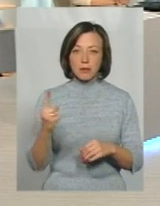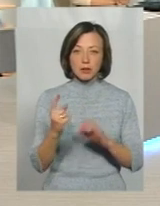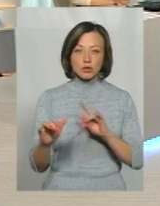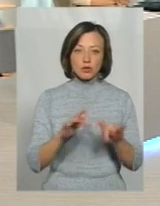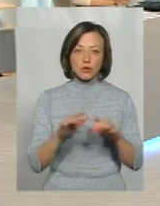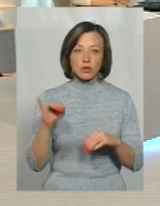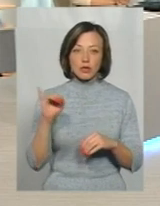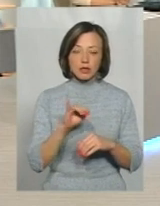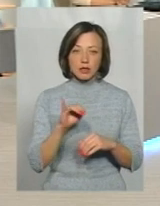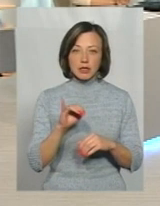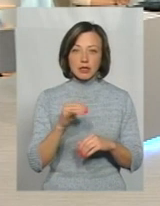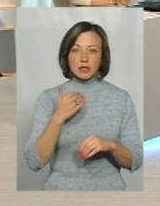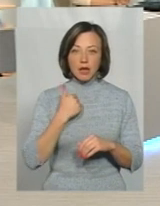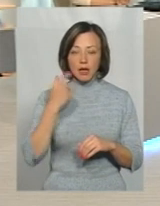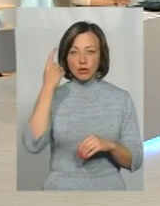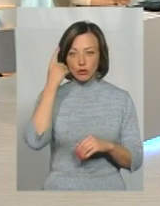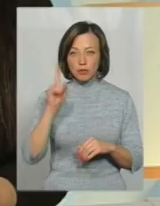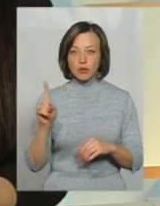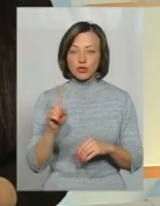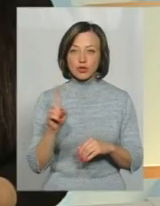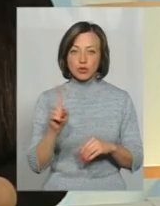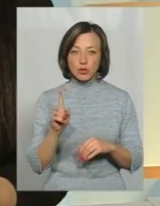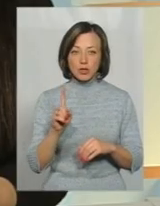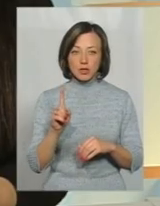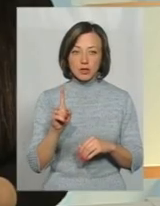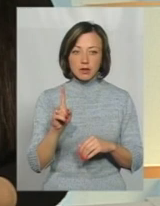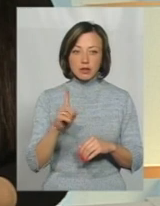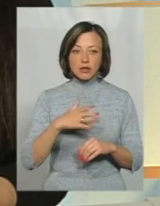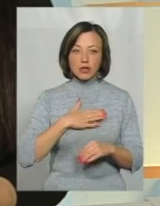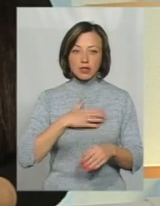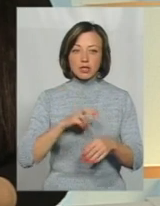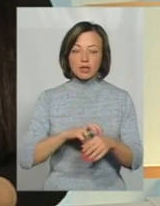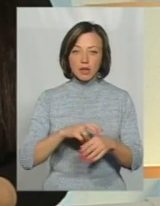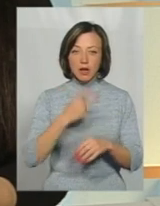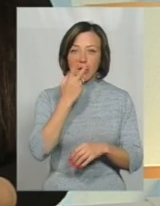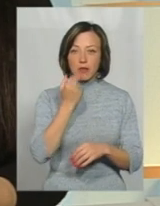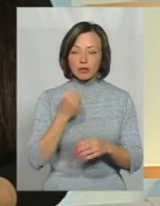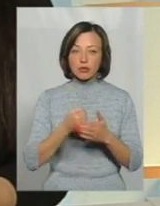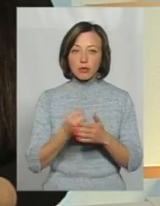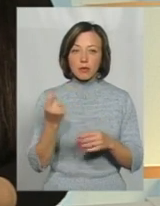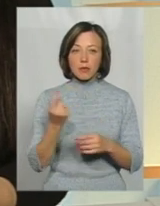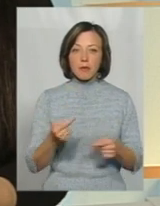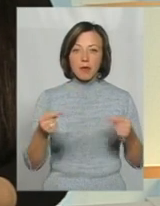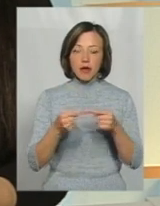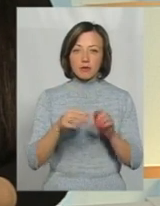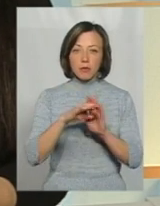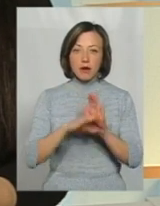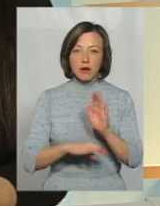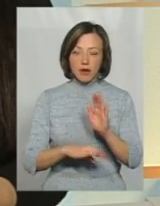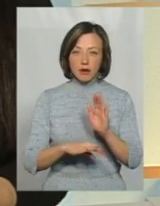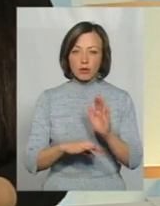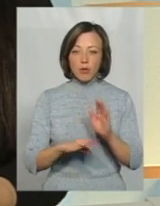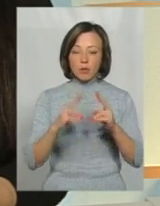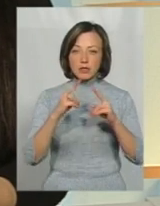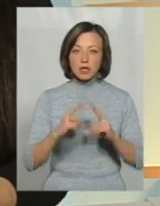крок. І я думаю, що і наші лікарі адаптуються до того, до певного переліку отих